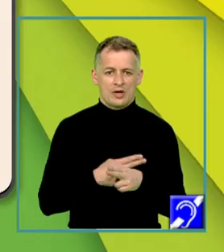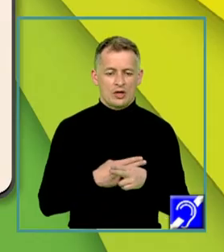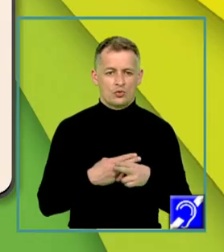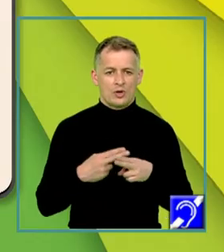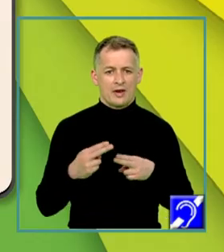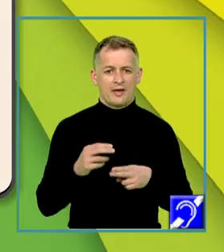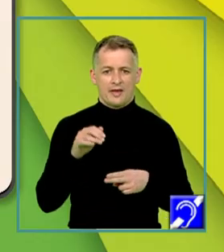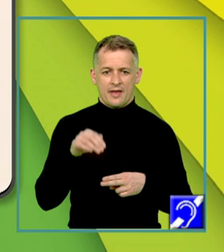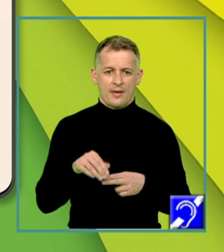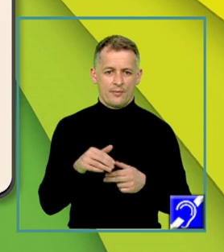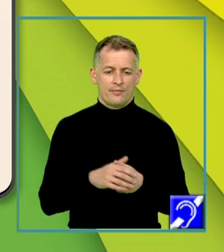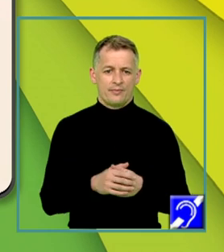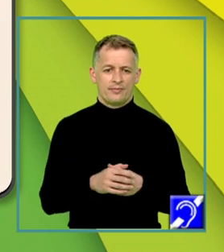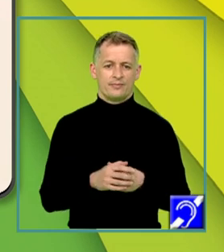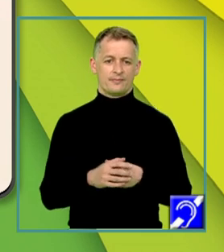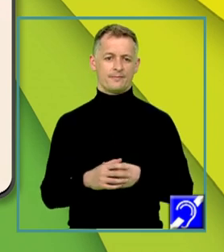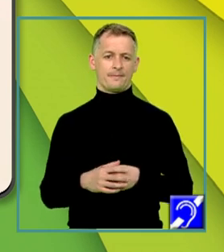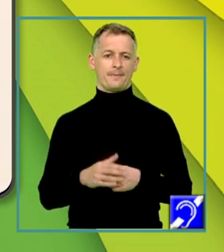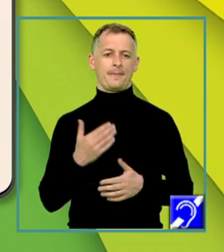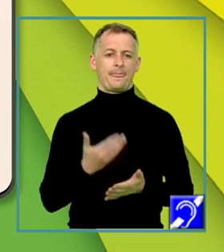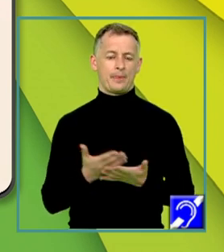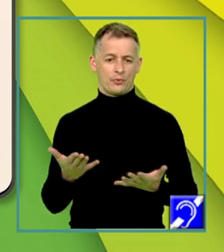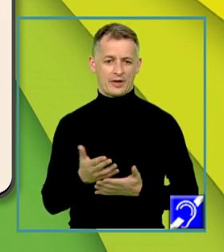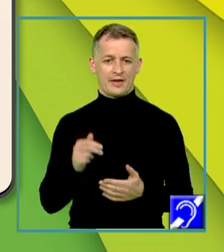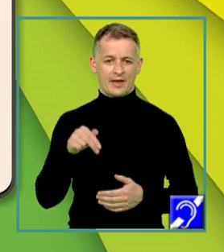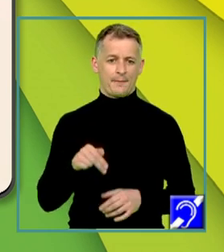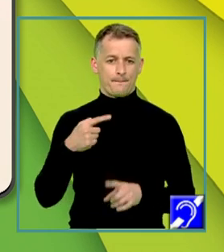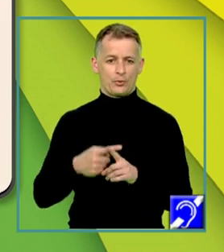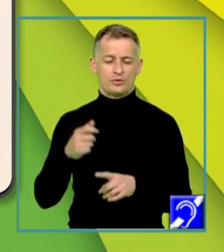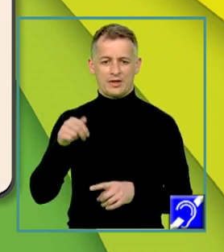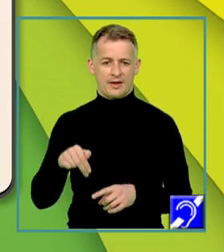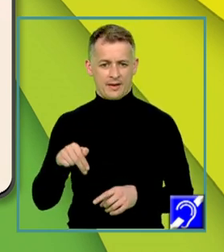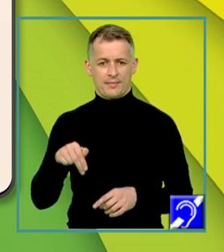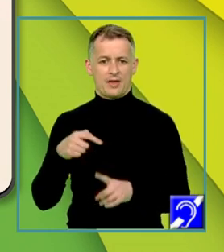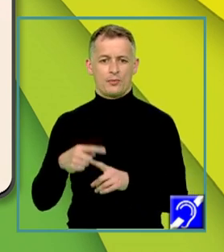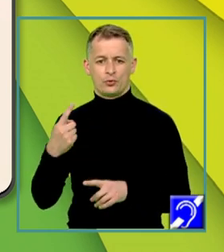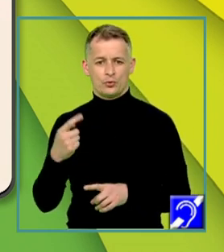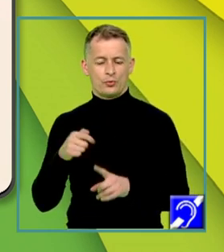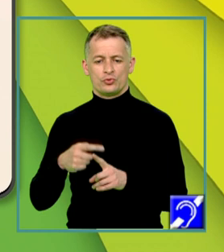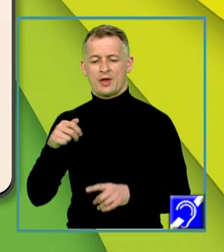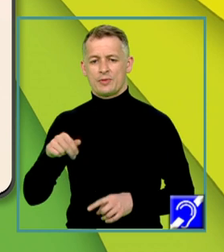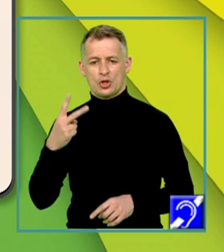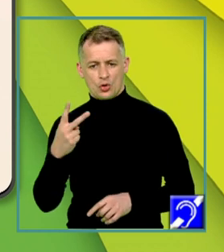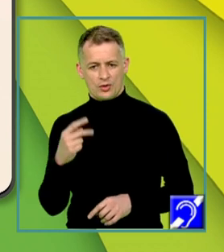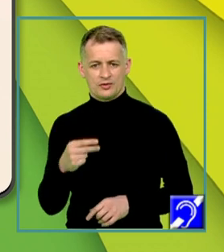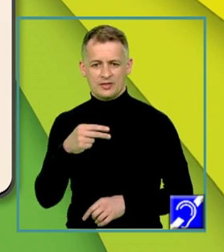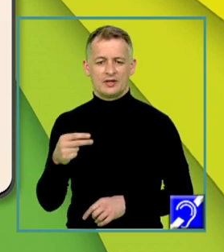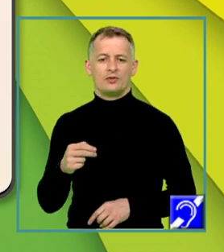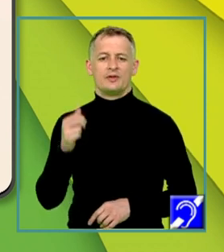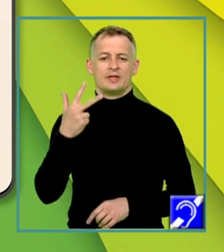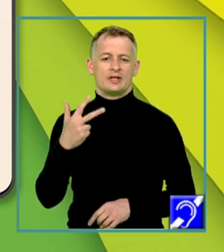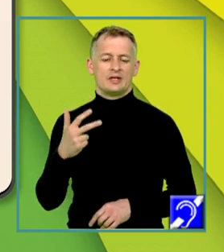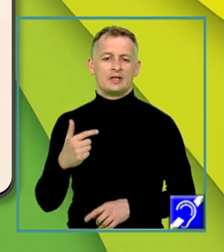pentru care M de Ien plus M de Ien plus de Ien 1 plus M de Ien plus 2 este egal cu 3 înmulțit cu